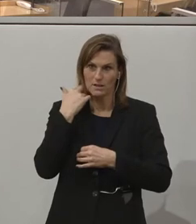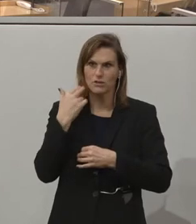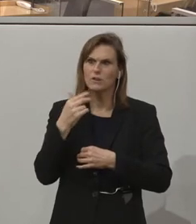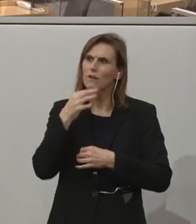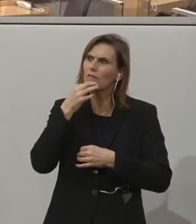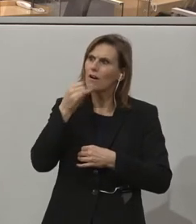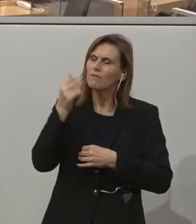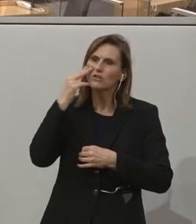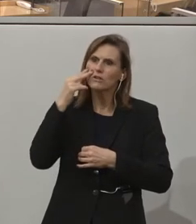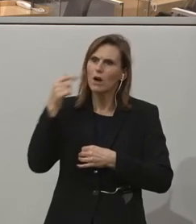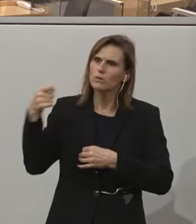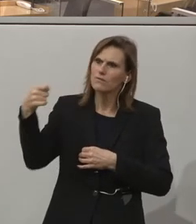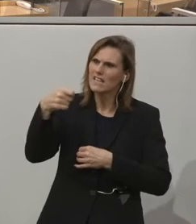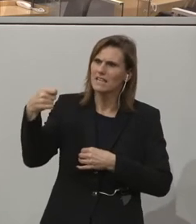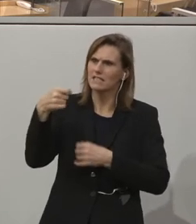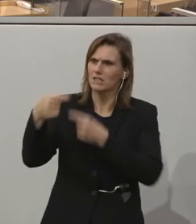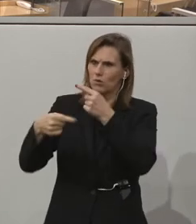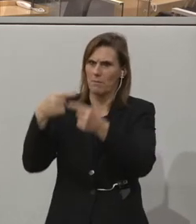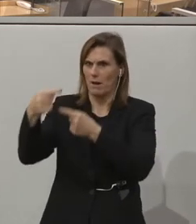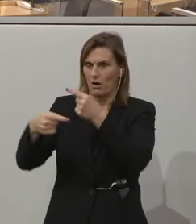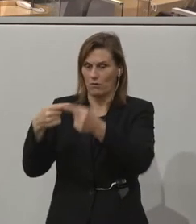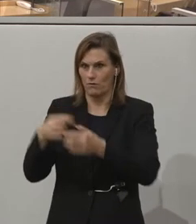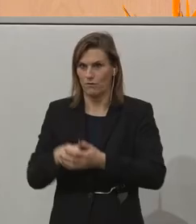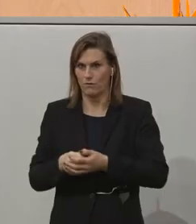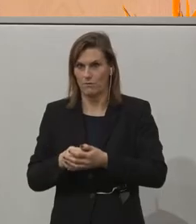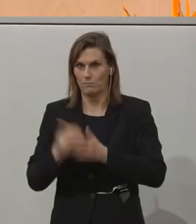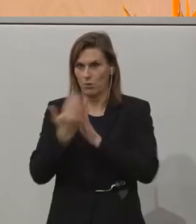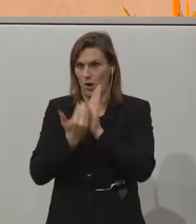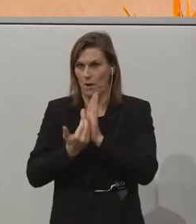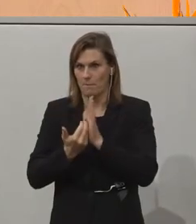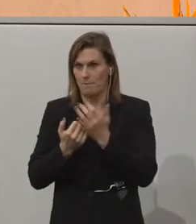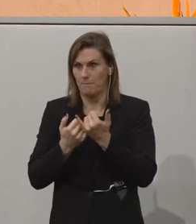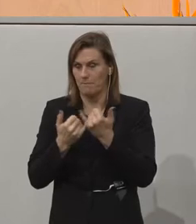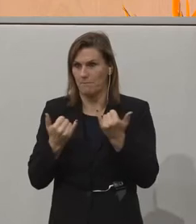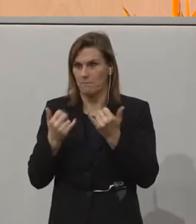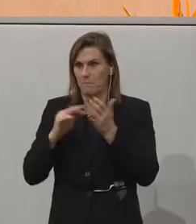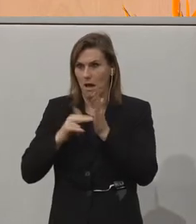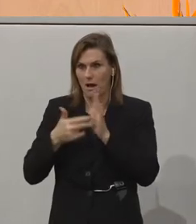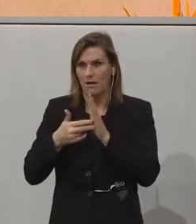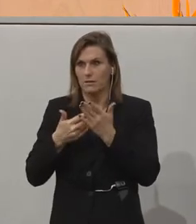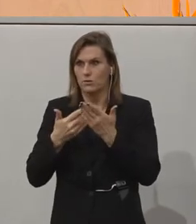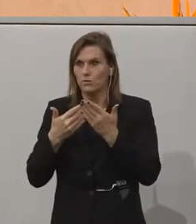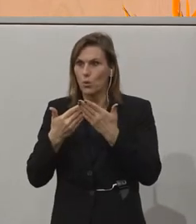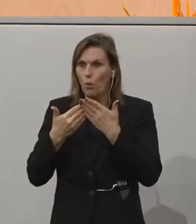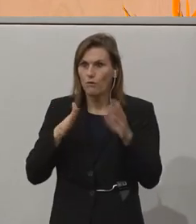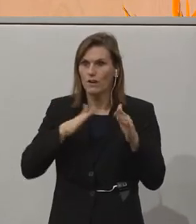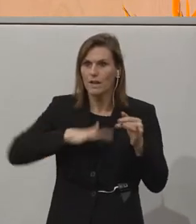does the financing look of such a program? And what does need to be financed by the public with public funds?